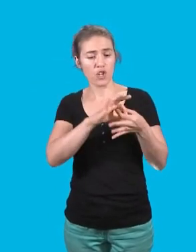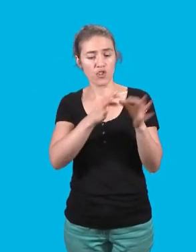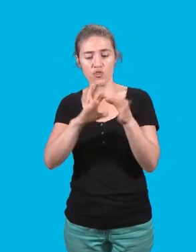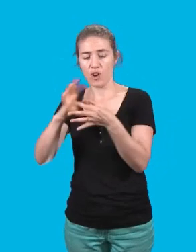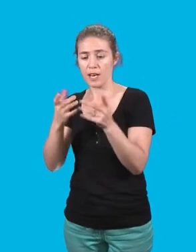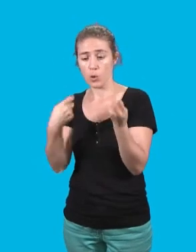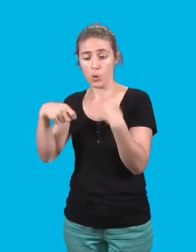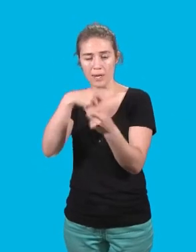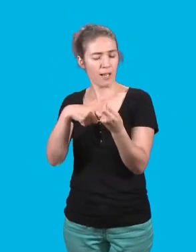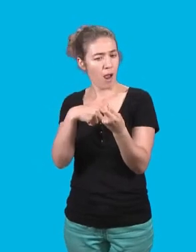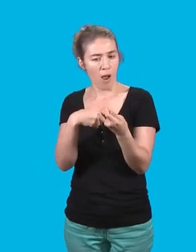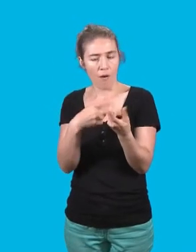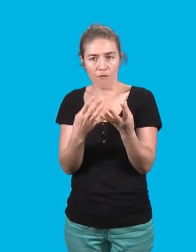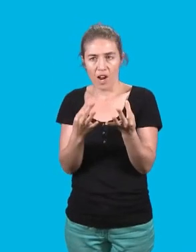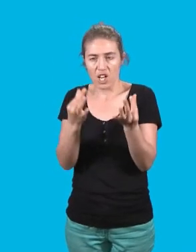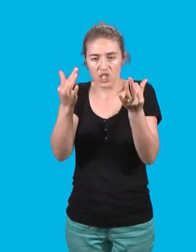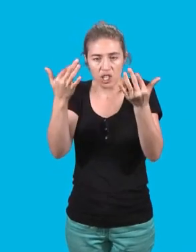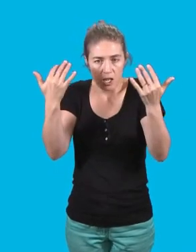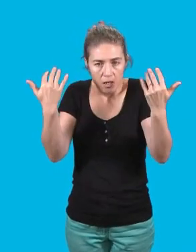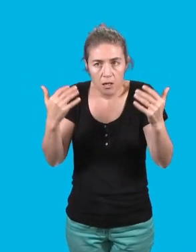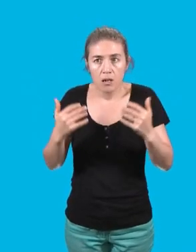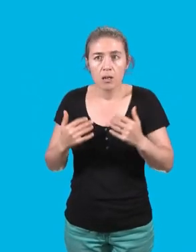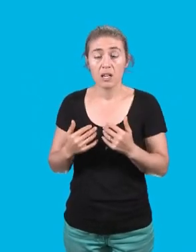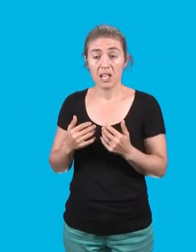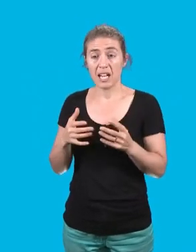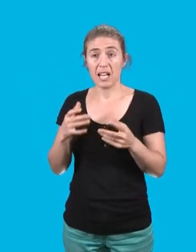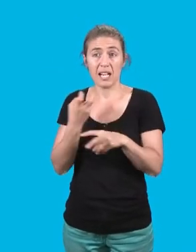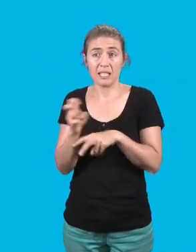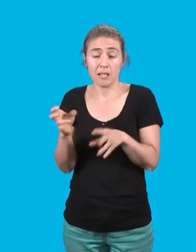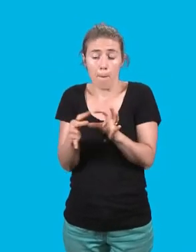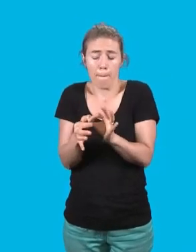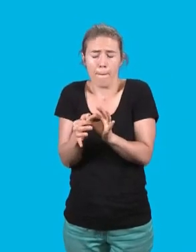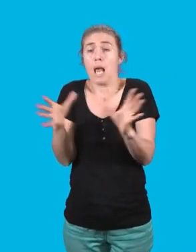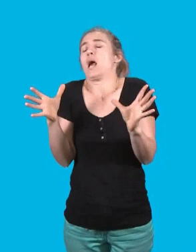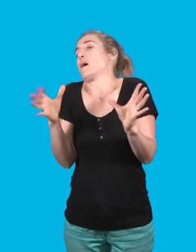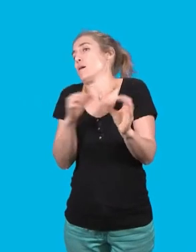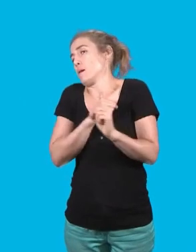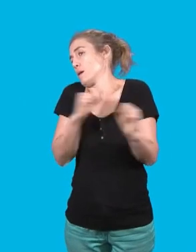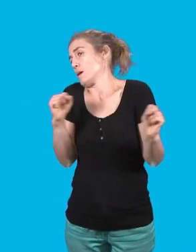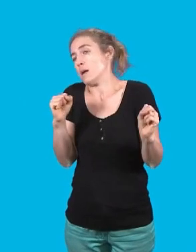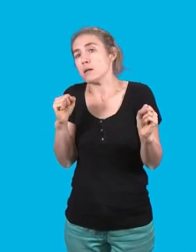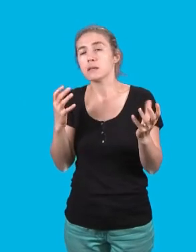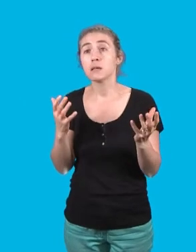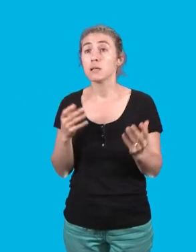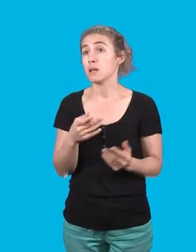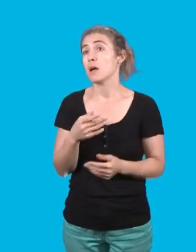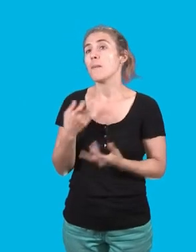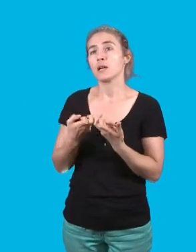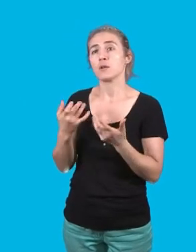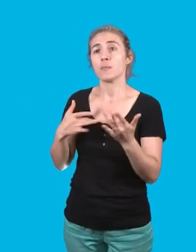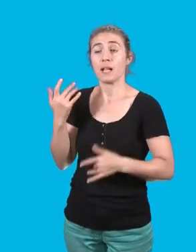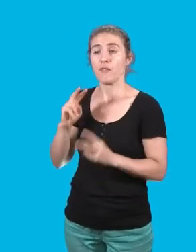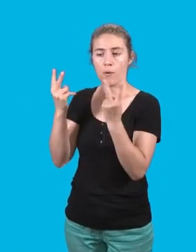au point de menacer de rompre, c'est particulièrement vrai dans le spectacle vivant.